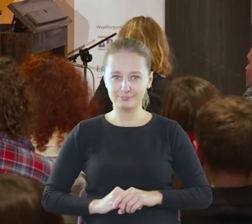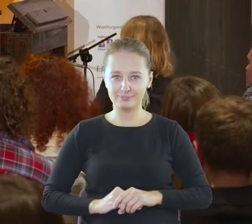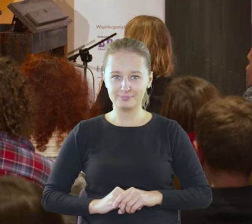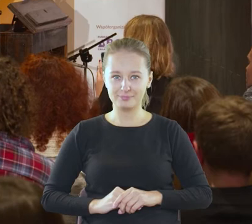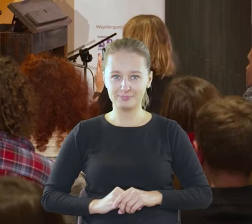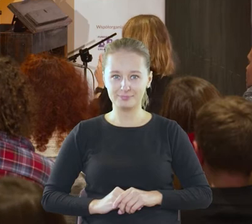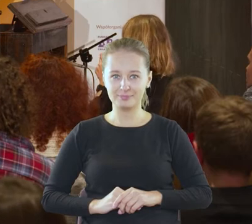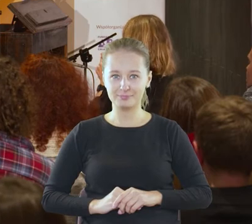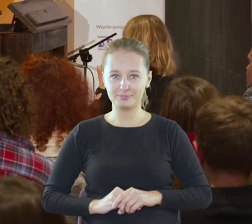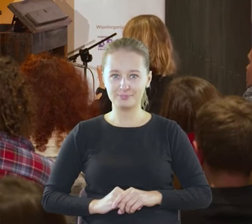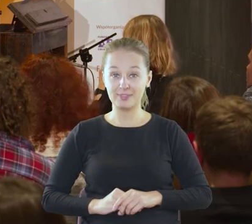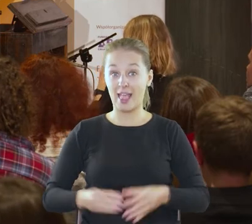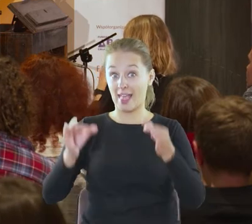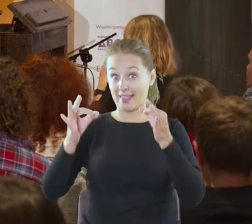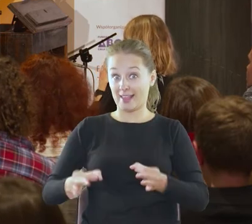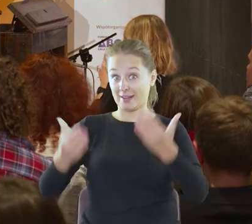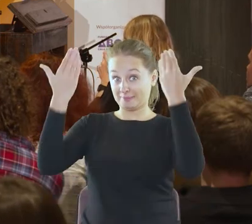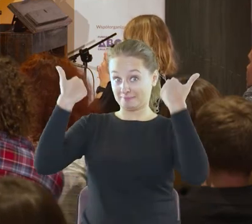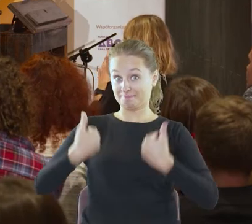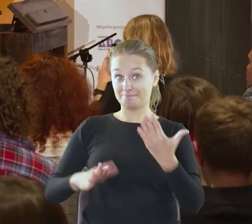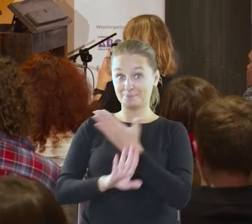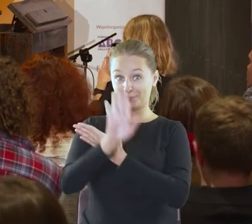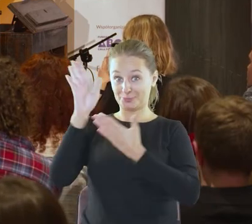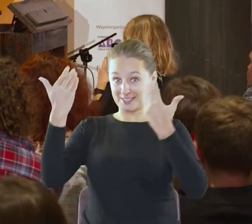Teraz się Państwu przedstawię.